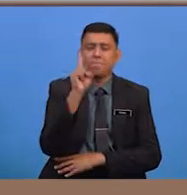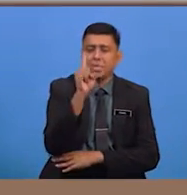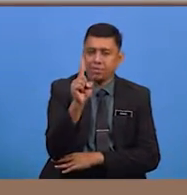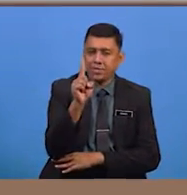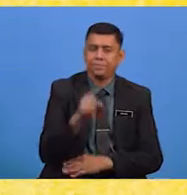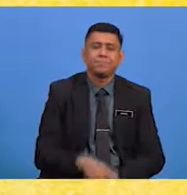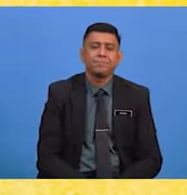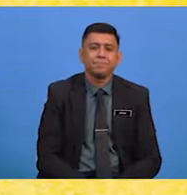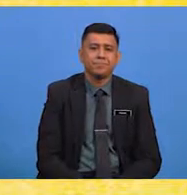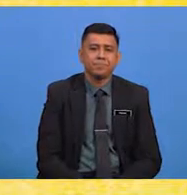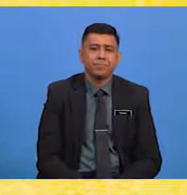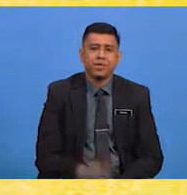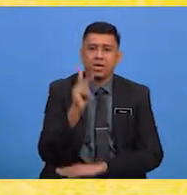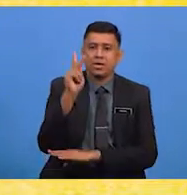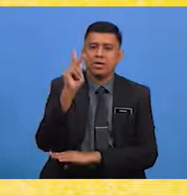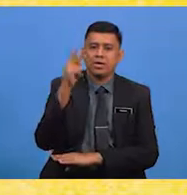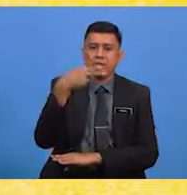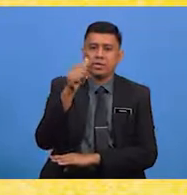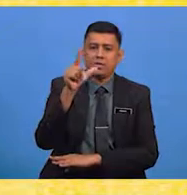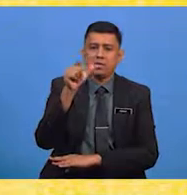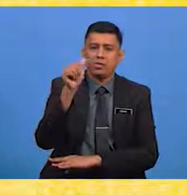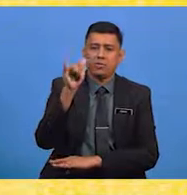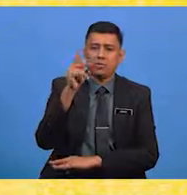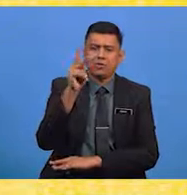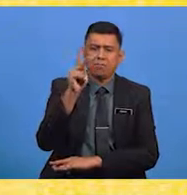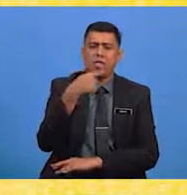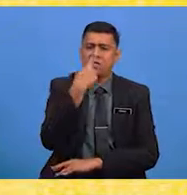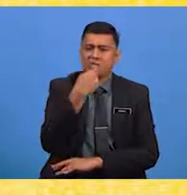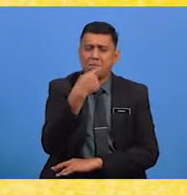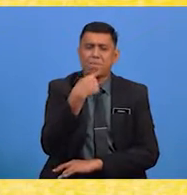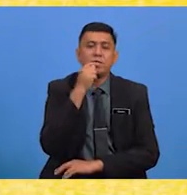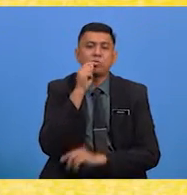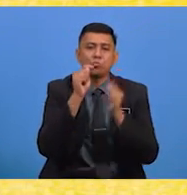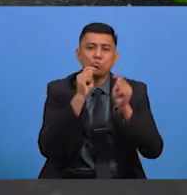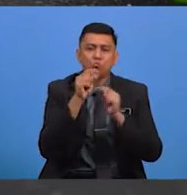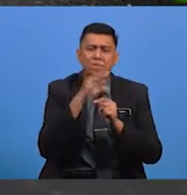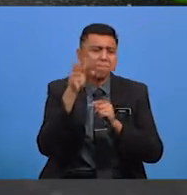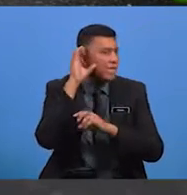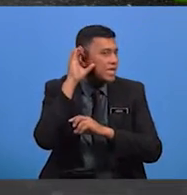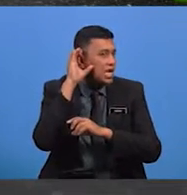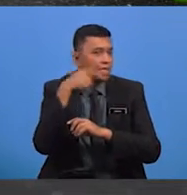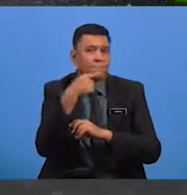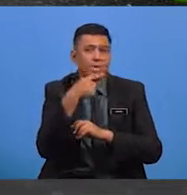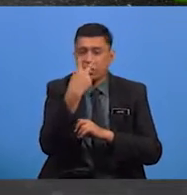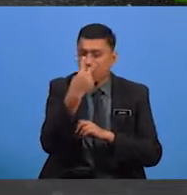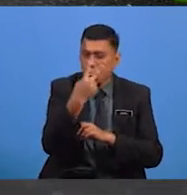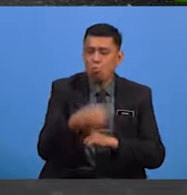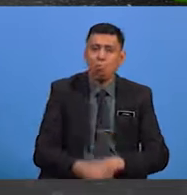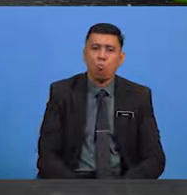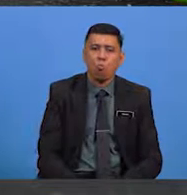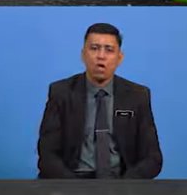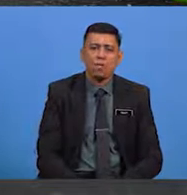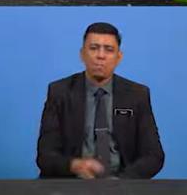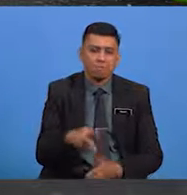ialah sudut khalayak iaitu penutur dan pendengar Pertama, pantun kanak